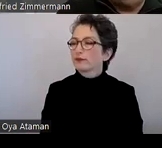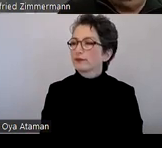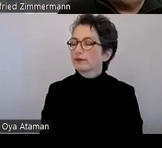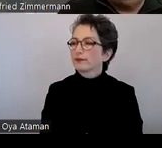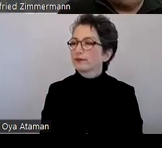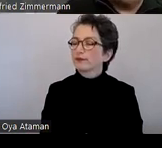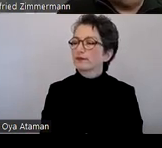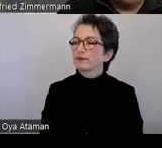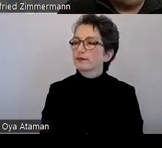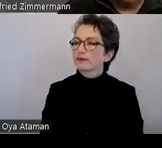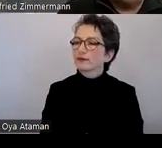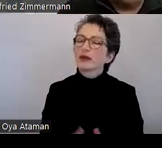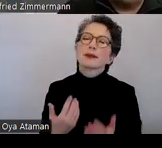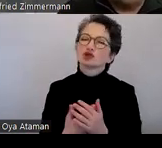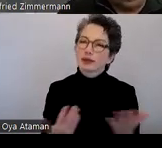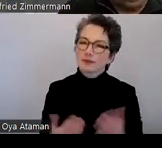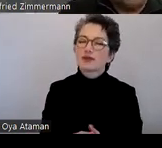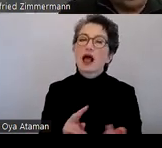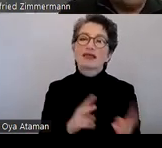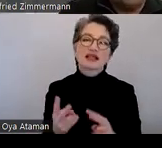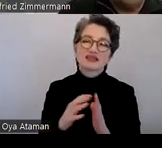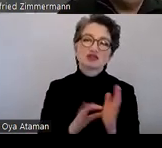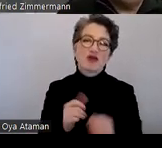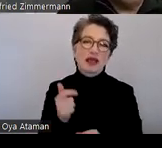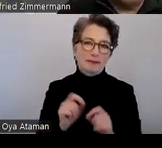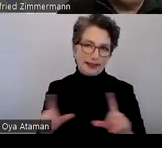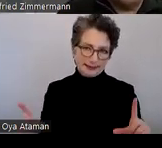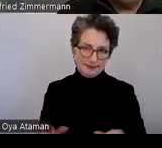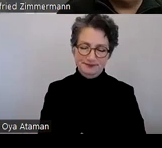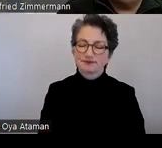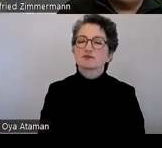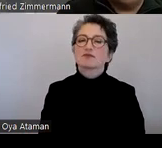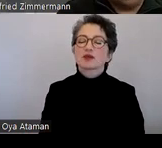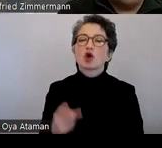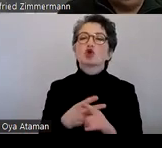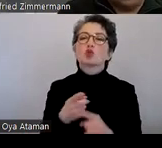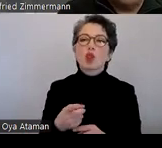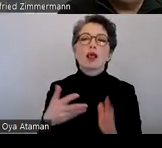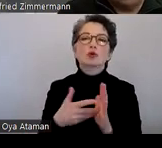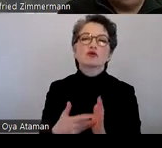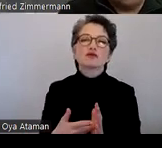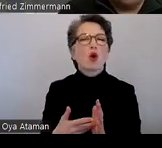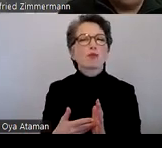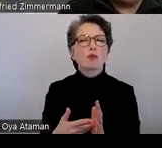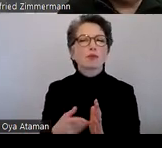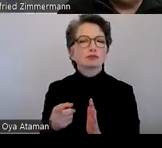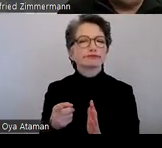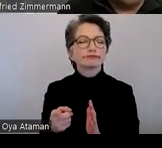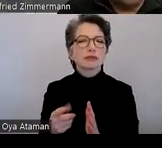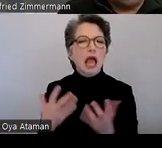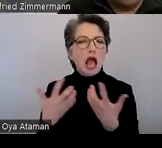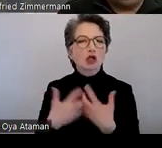Beispiel, also Alternativtext für ein Bild. Das Tool prüft zum Beispiel, ob es sich um eine